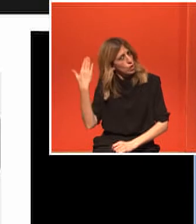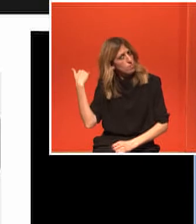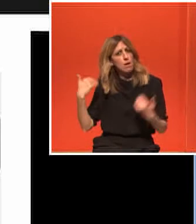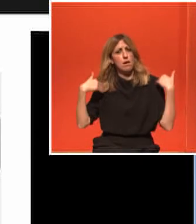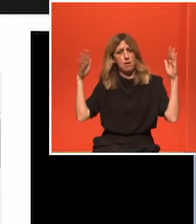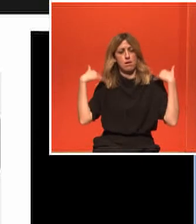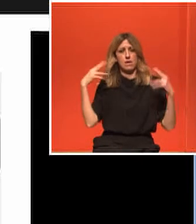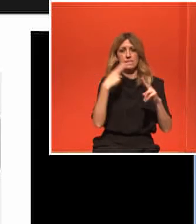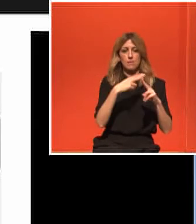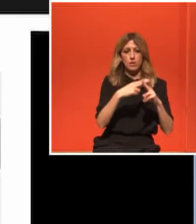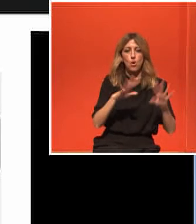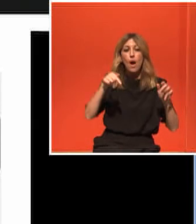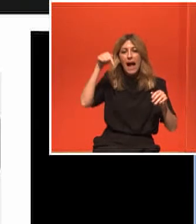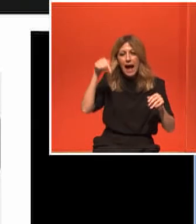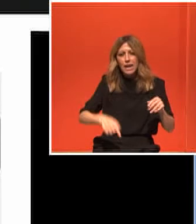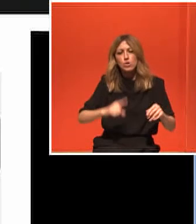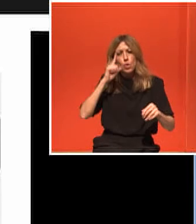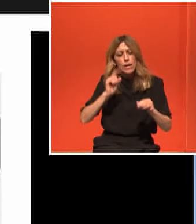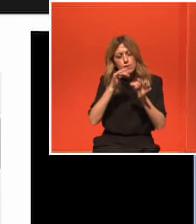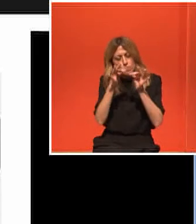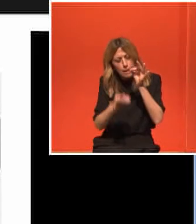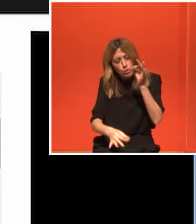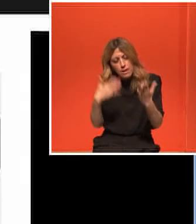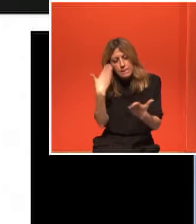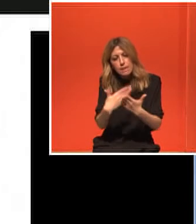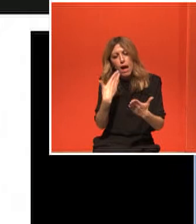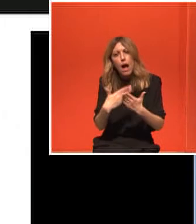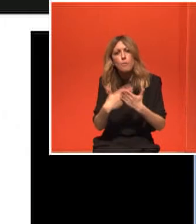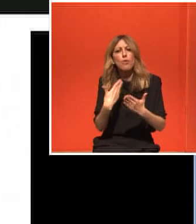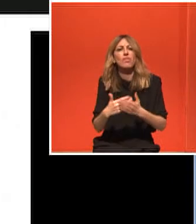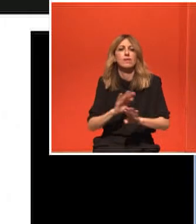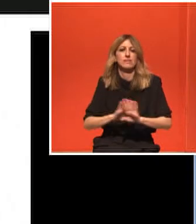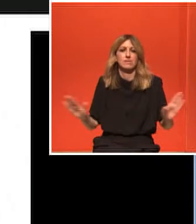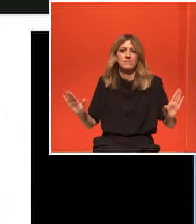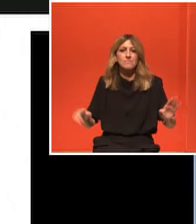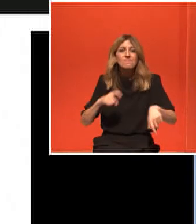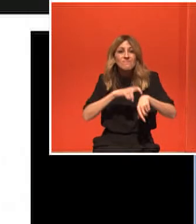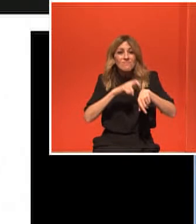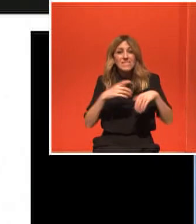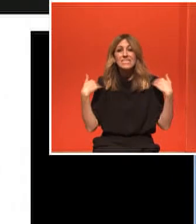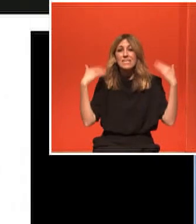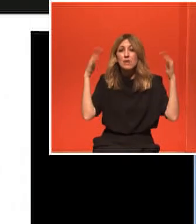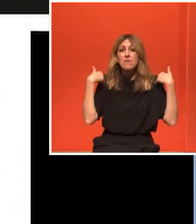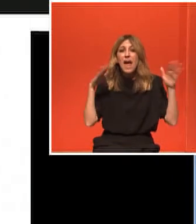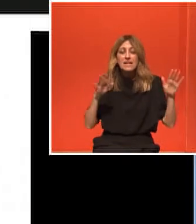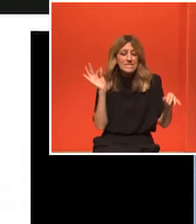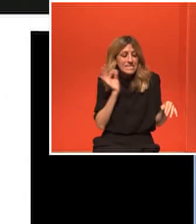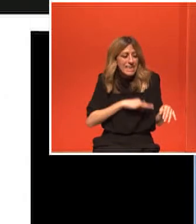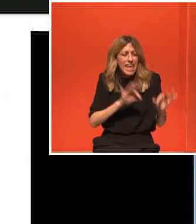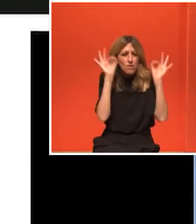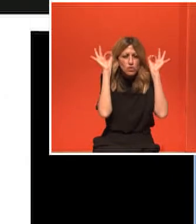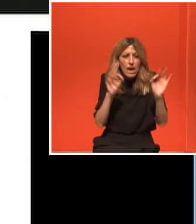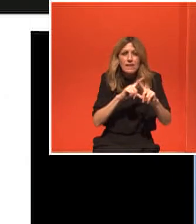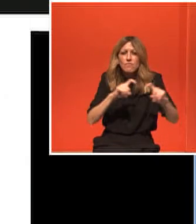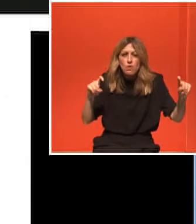φαινόμενο και περιγράφεται από μηχανισμούς και μεθόδους. Αυτά είναι τα θέματα που η σύγχρονη ιατρική έρχεται και